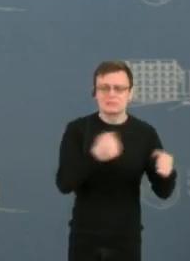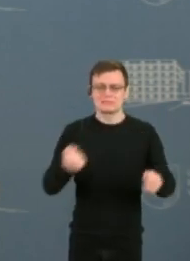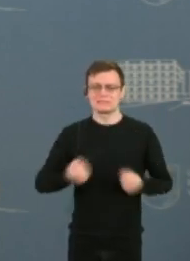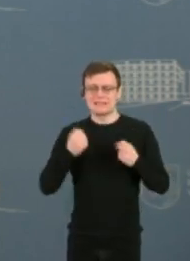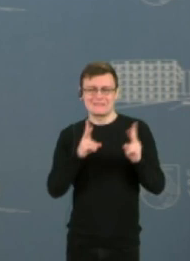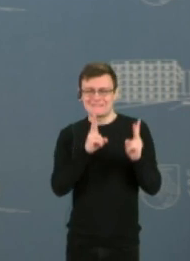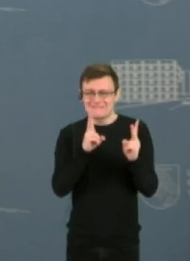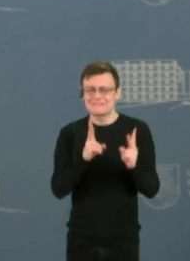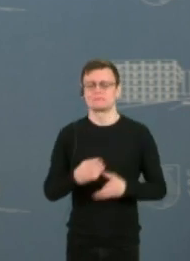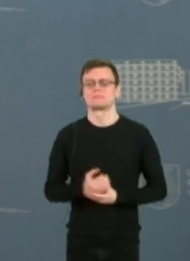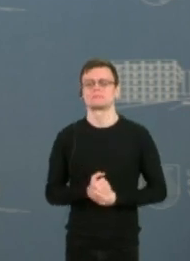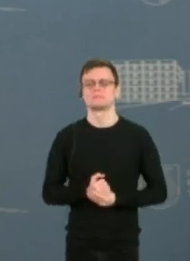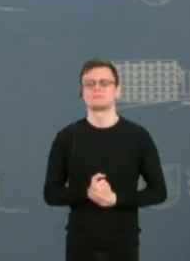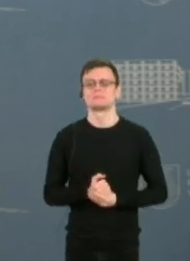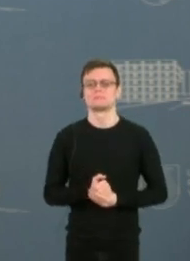įmanoma.